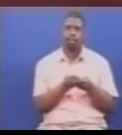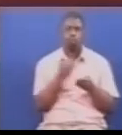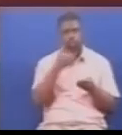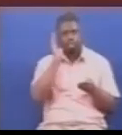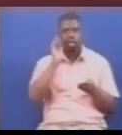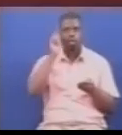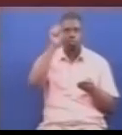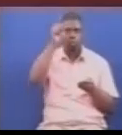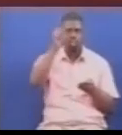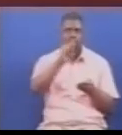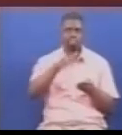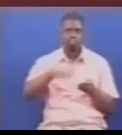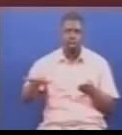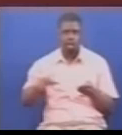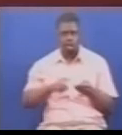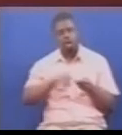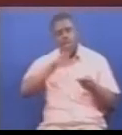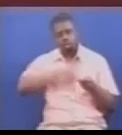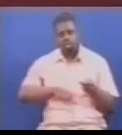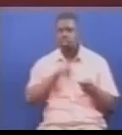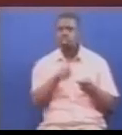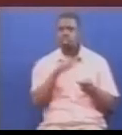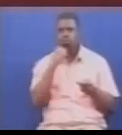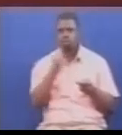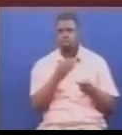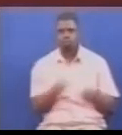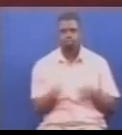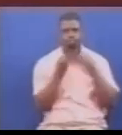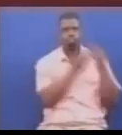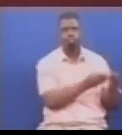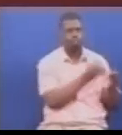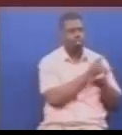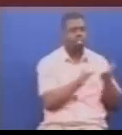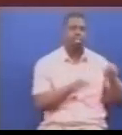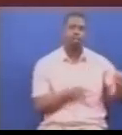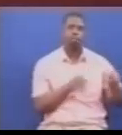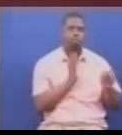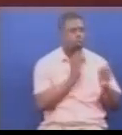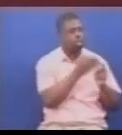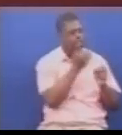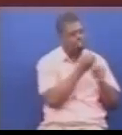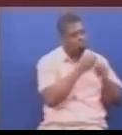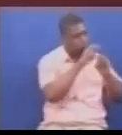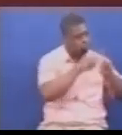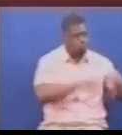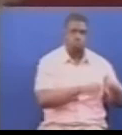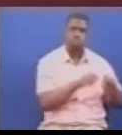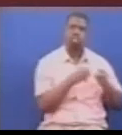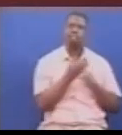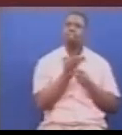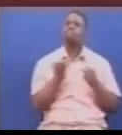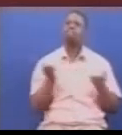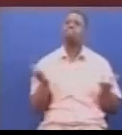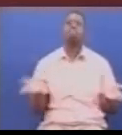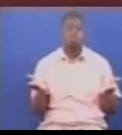kule zanziba, nae arithike kwa mba sampuli zinajitoshereza, ziweze kuletua huku Darisalamu kwa jile kufanyua uchunguzi, kwa kwa vivyote vile